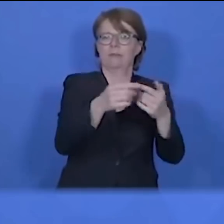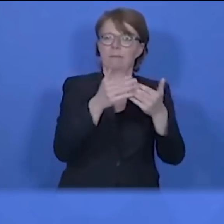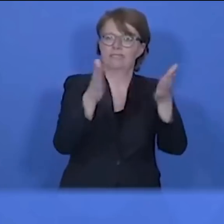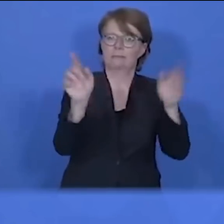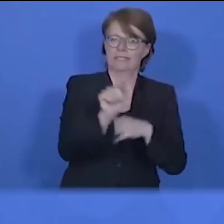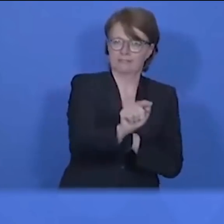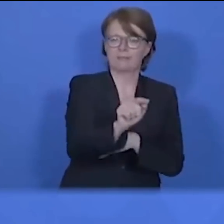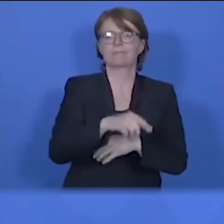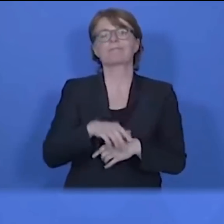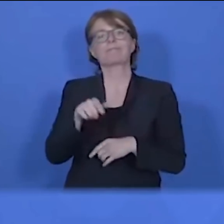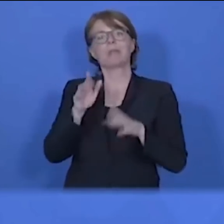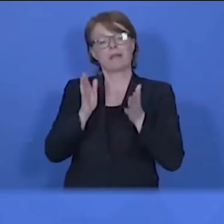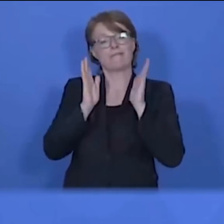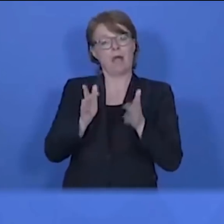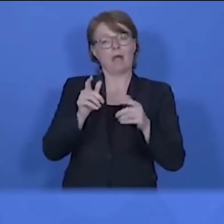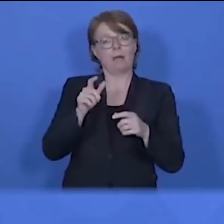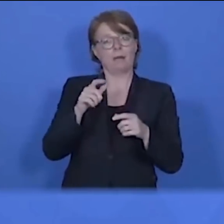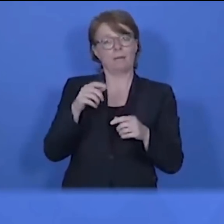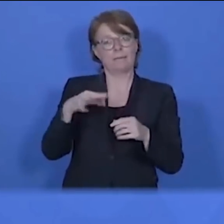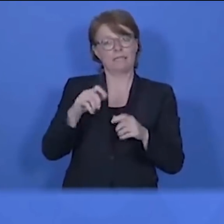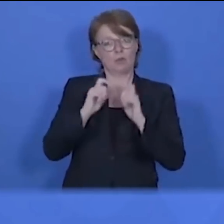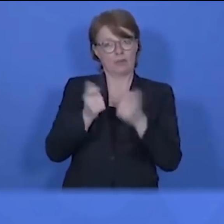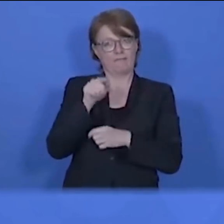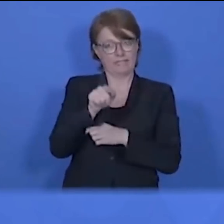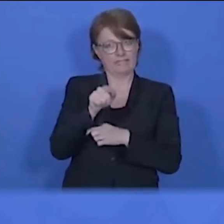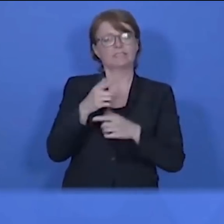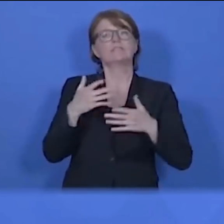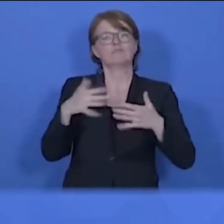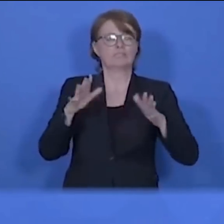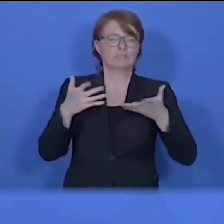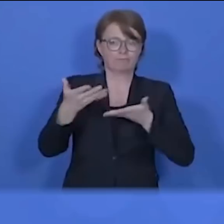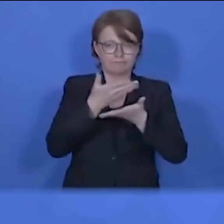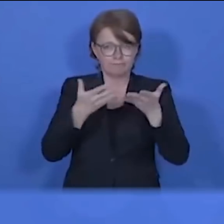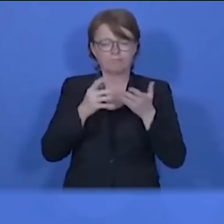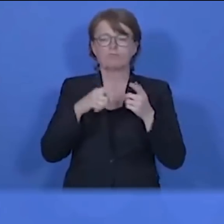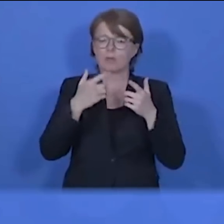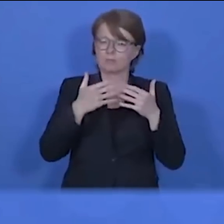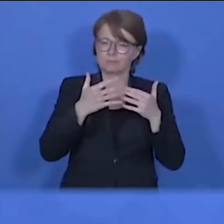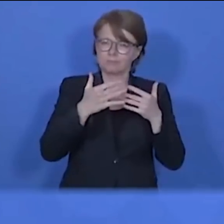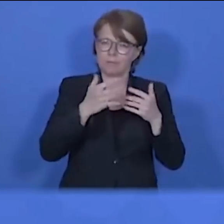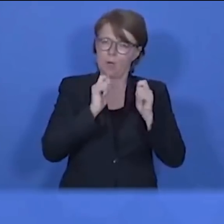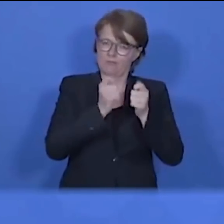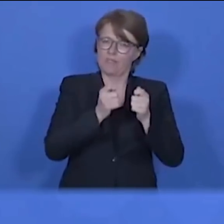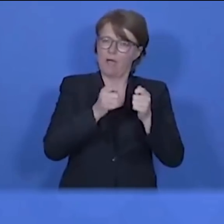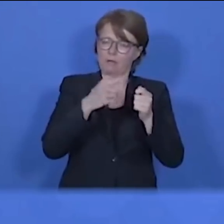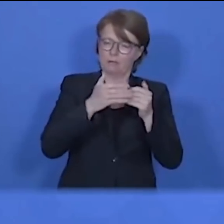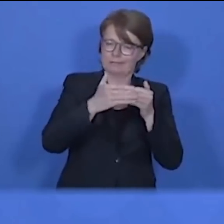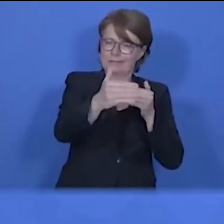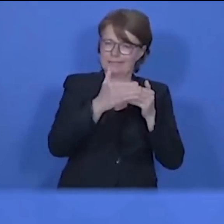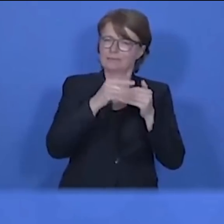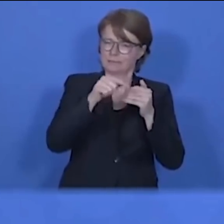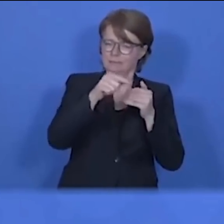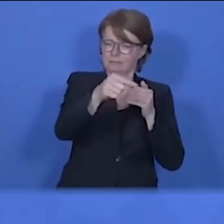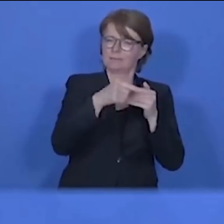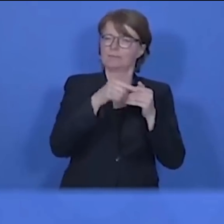zuständigen den Fachministerkonferenzen beauftragt, bis zu der Konferenz, die auf den 6. Mai folgt, da haben wir das Datum noch